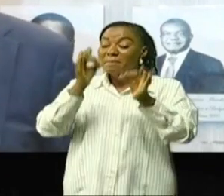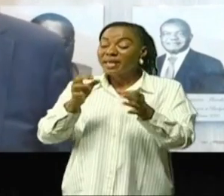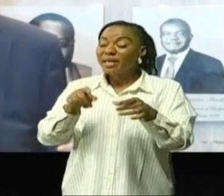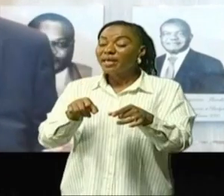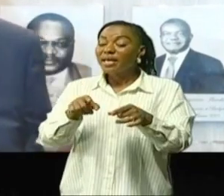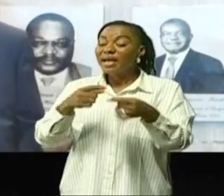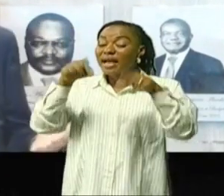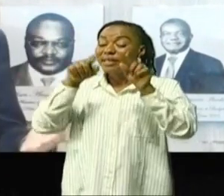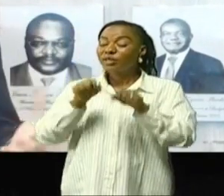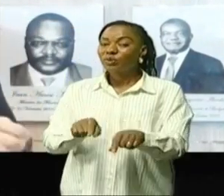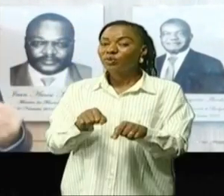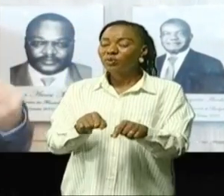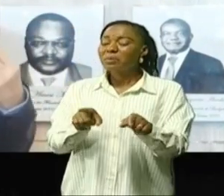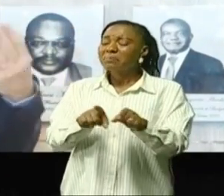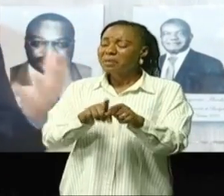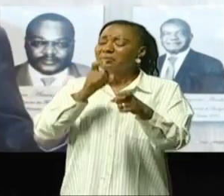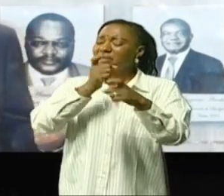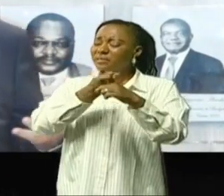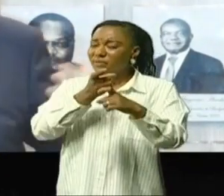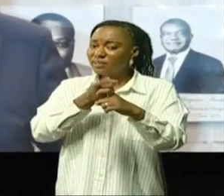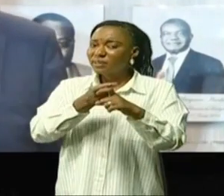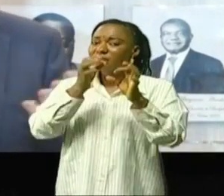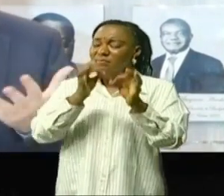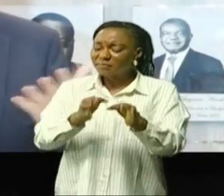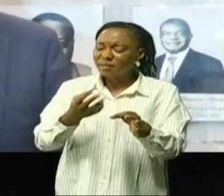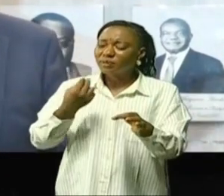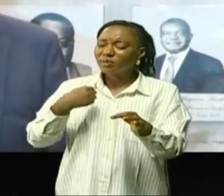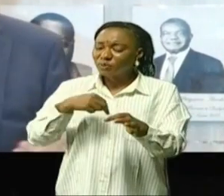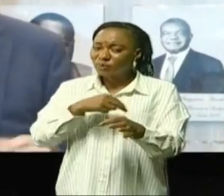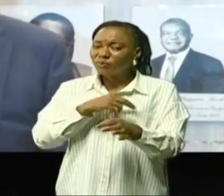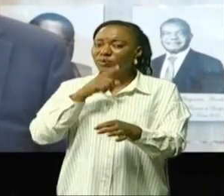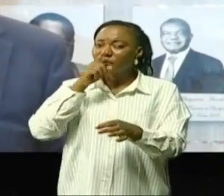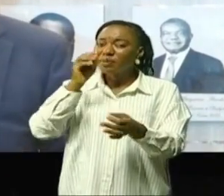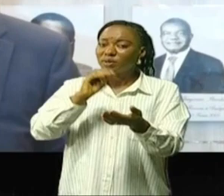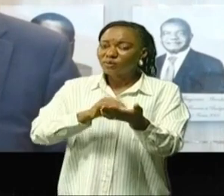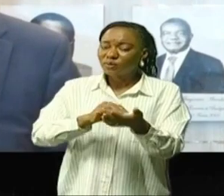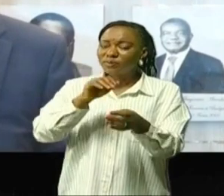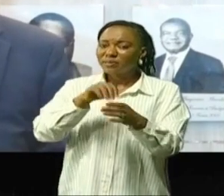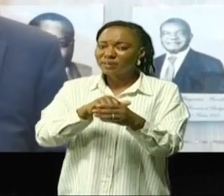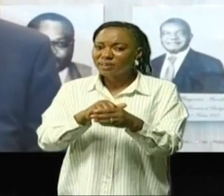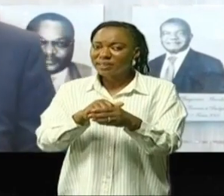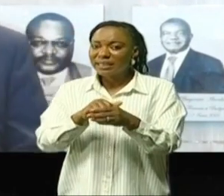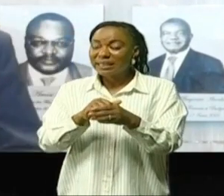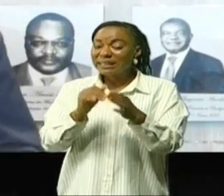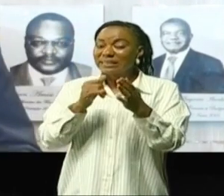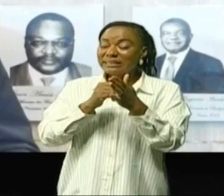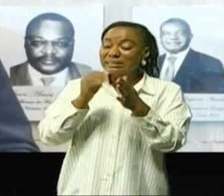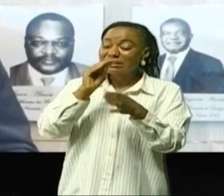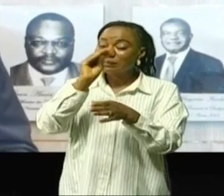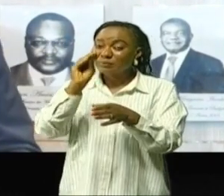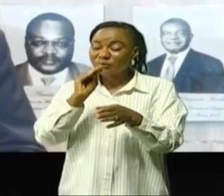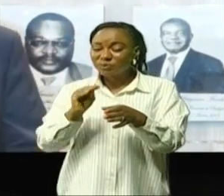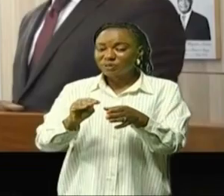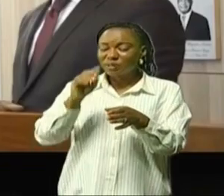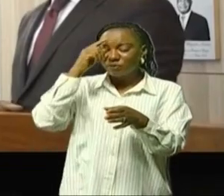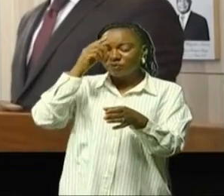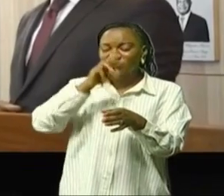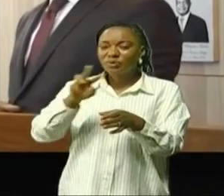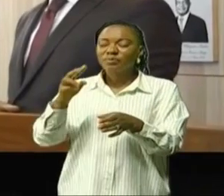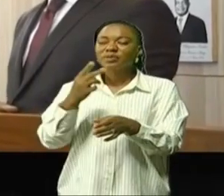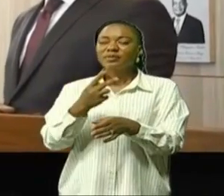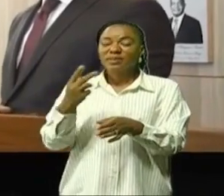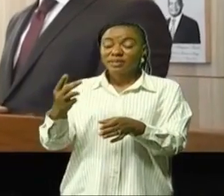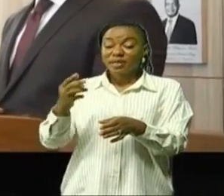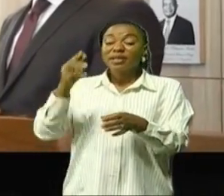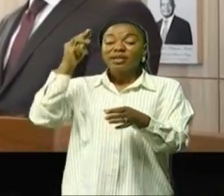malgré cet environnement difficile, on est encore sur cette tendance de l'ordre de 6% pour 2022. Le ministre